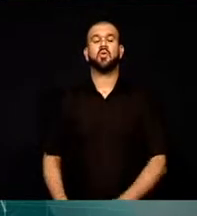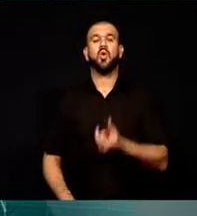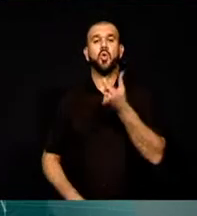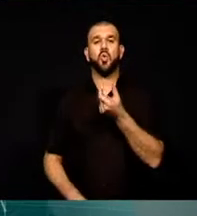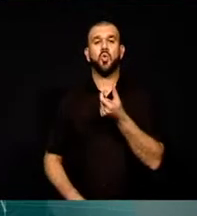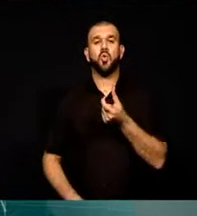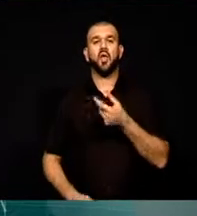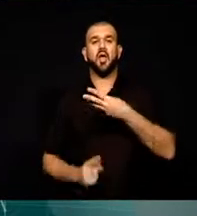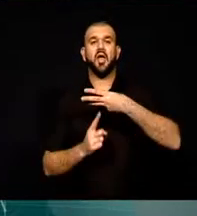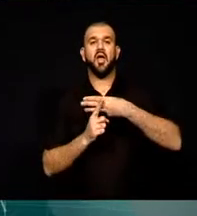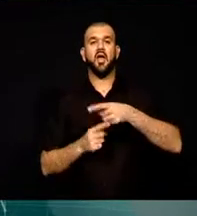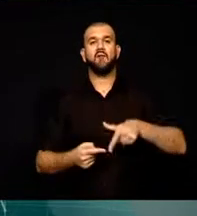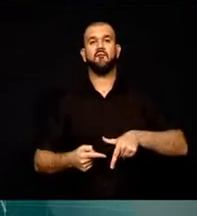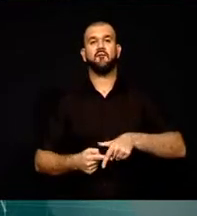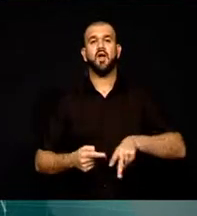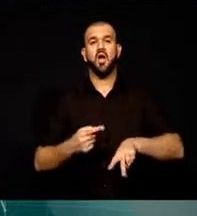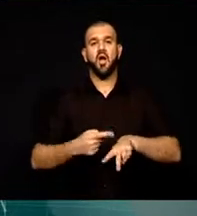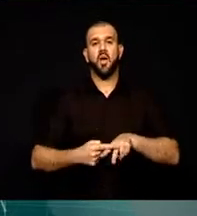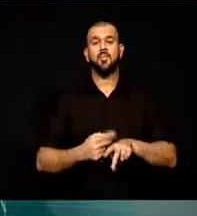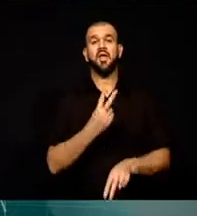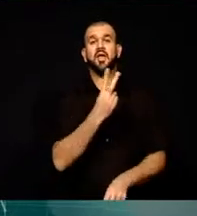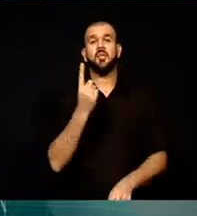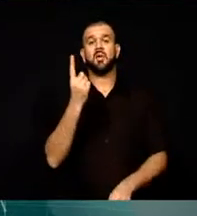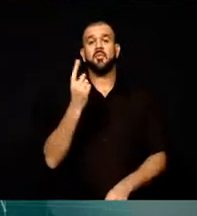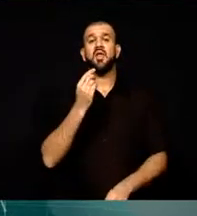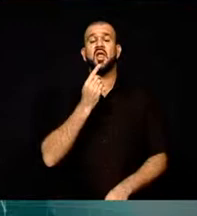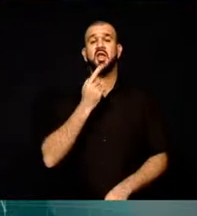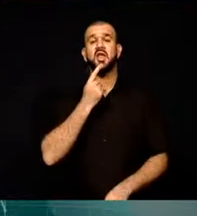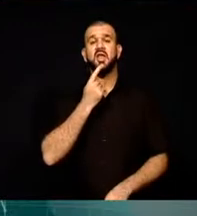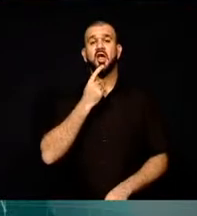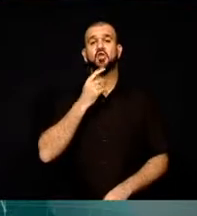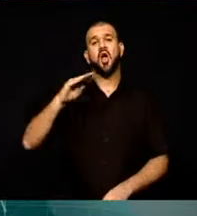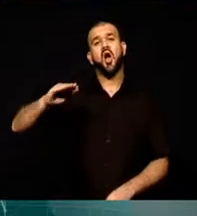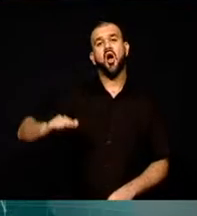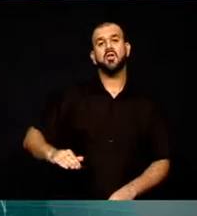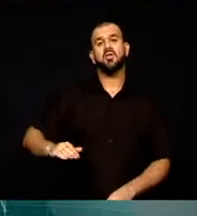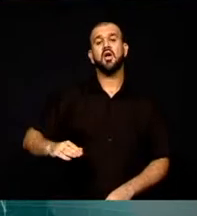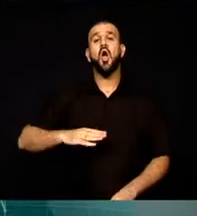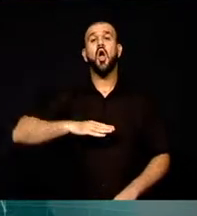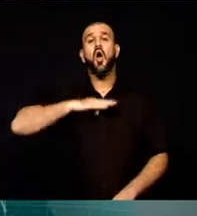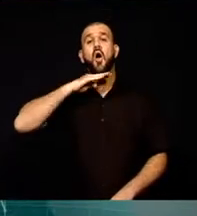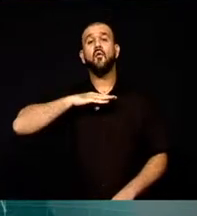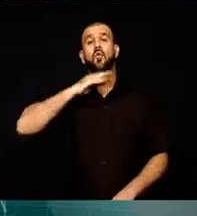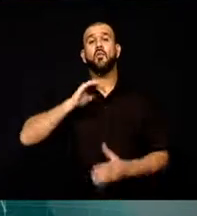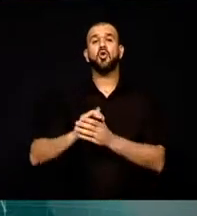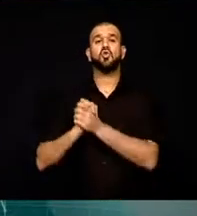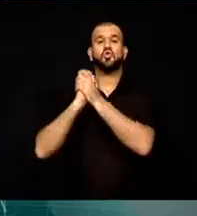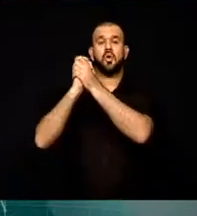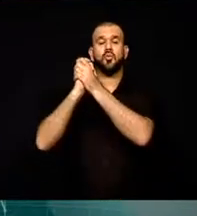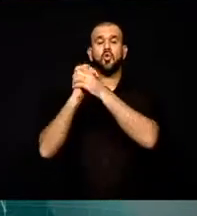UEFA 21 Yaş 6 Avrupa Şampiyonası elemeleri 8.